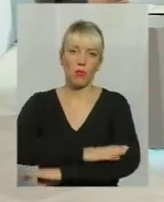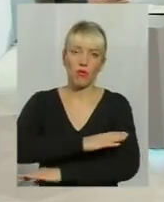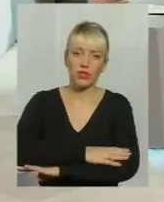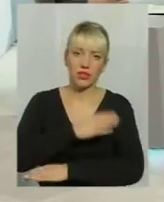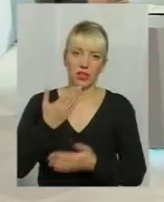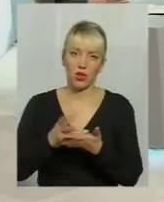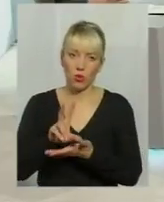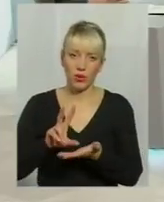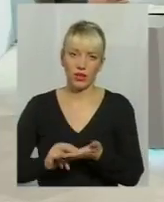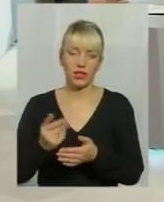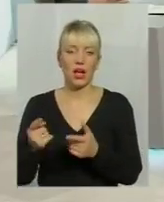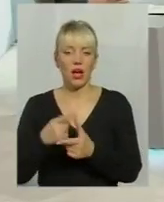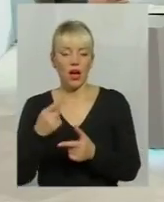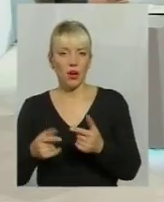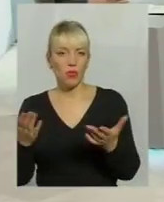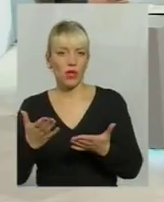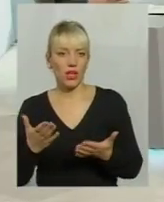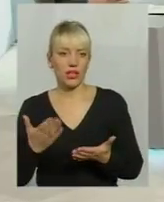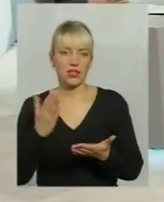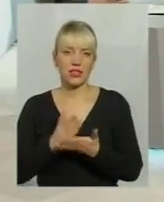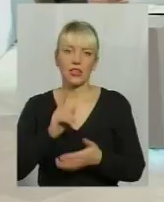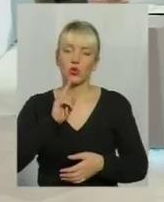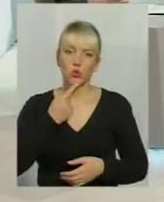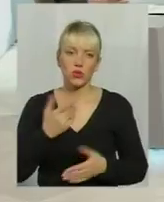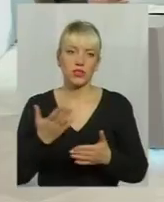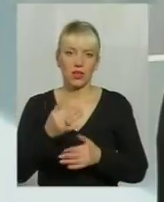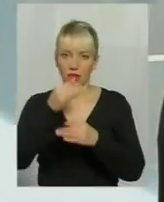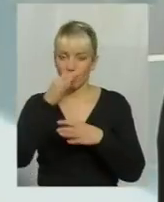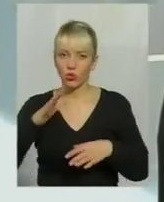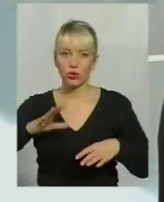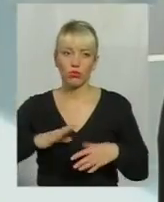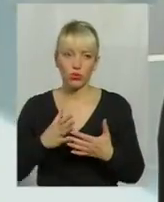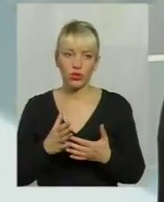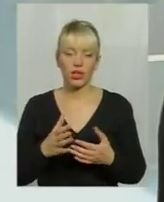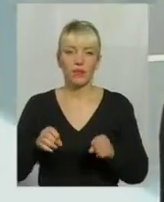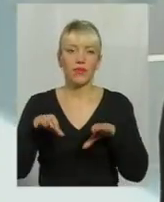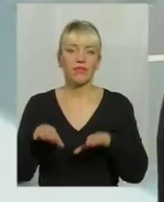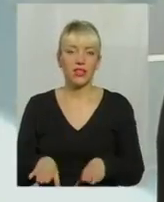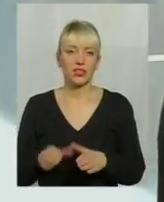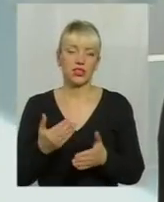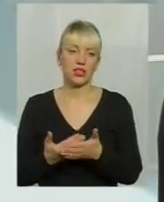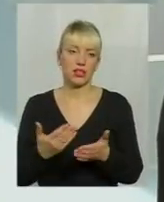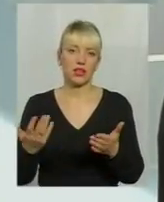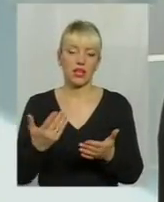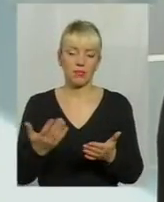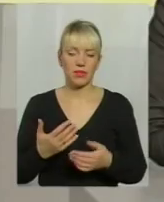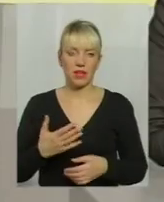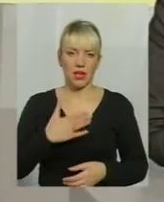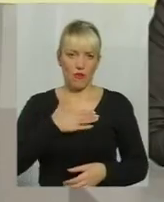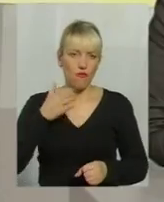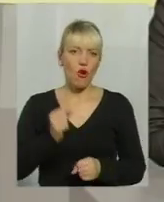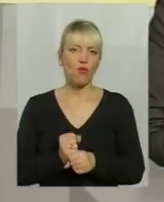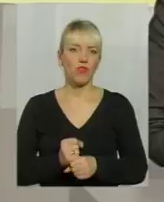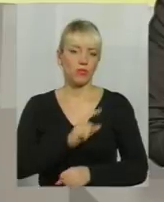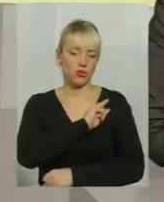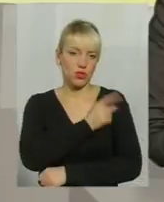прикладу, або, можливо, є якась така трудність, яка не може бути вирішена певними такими волювими зусиллями,